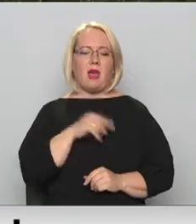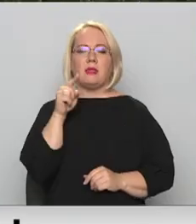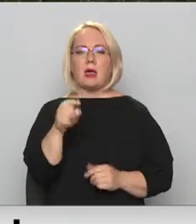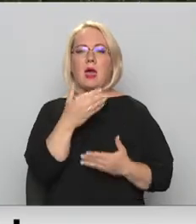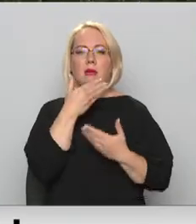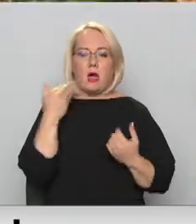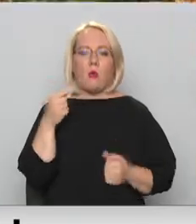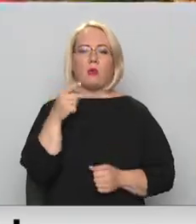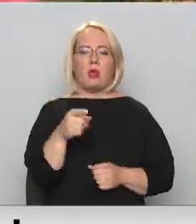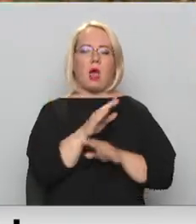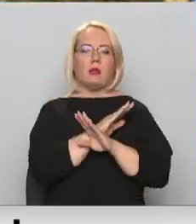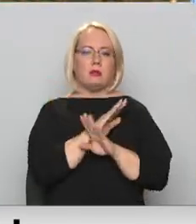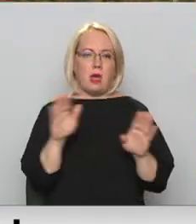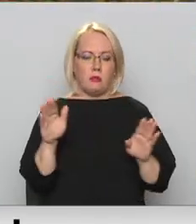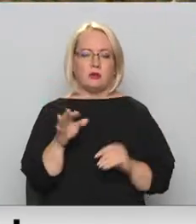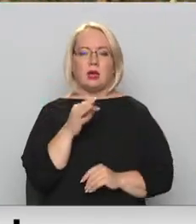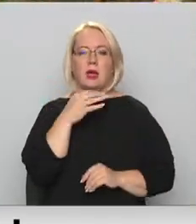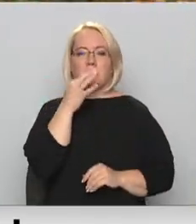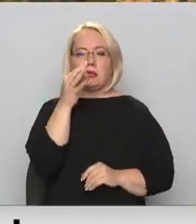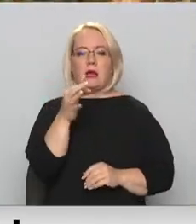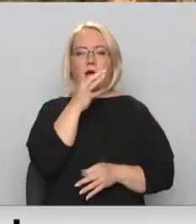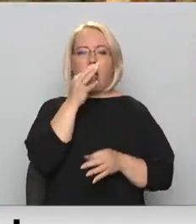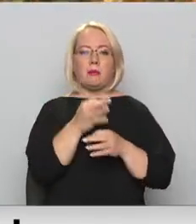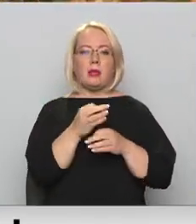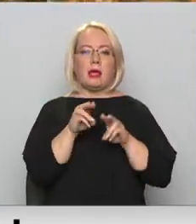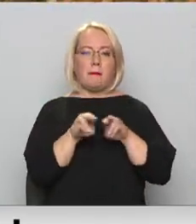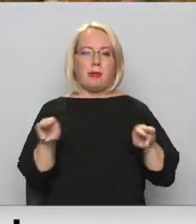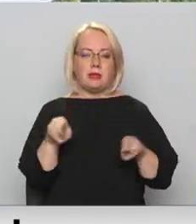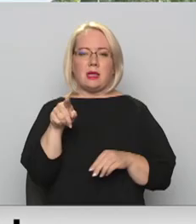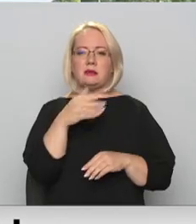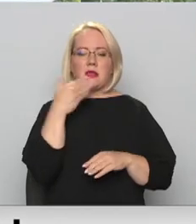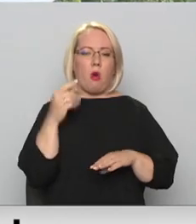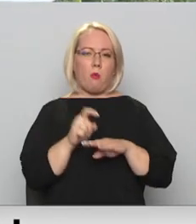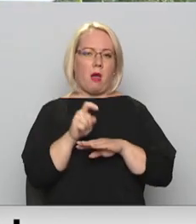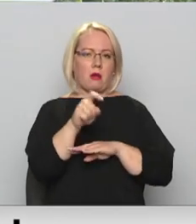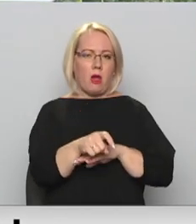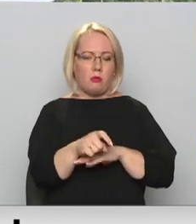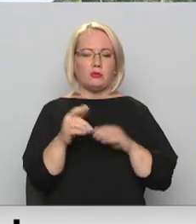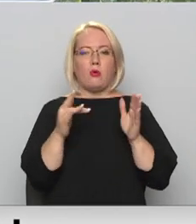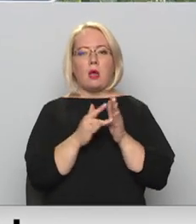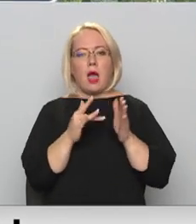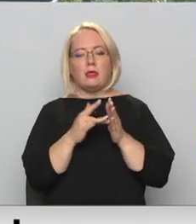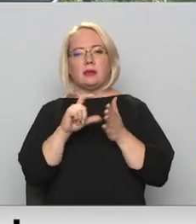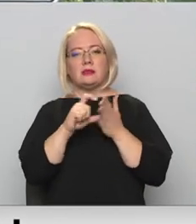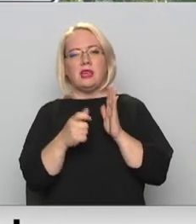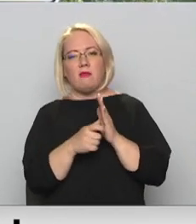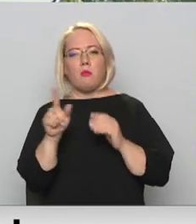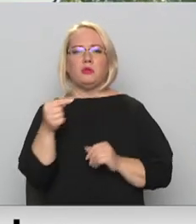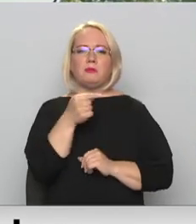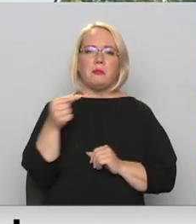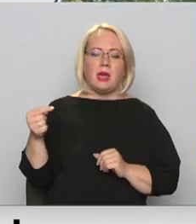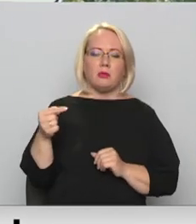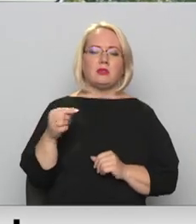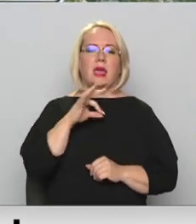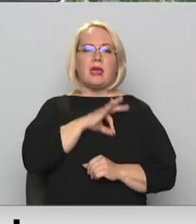un tā nebūs. Kā skaitro atbildīgajā ministrijā, tas neesot pārkāpums un kādas maisaimnicības zaudējumi ieguvumus